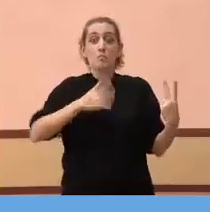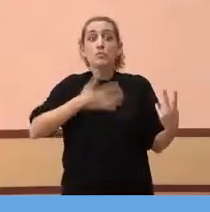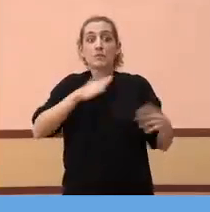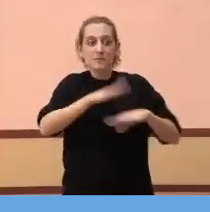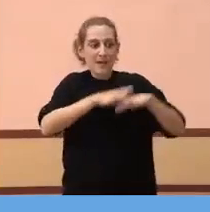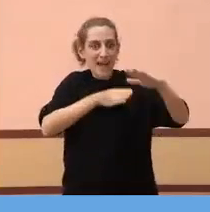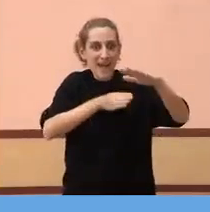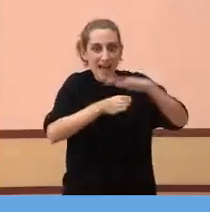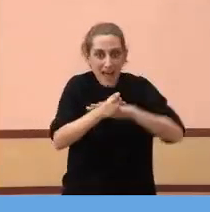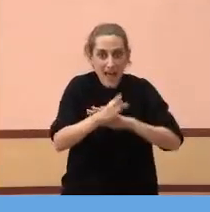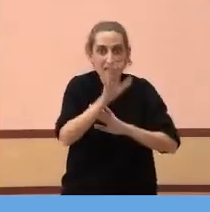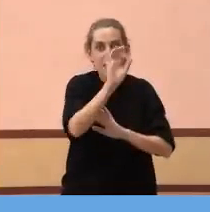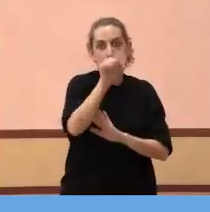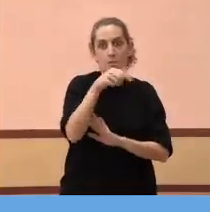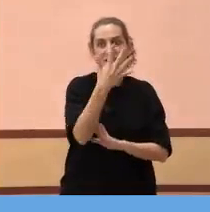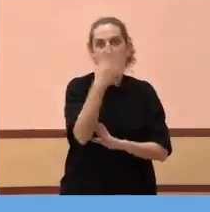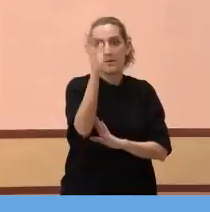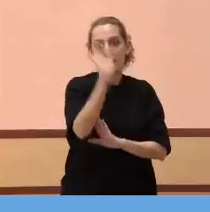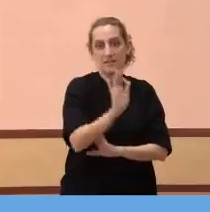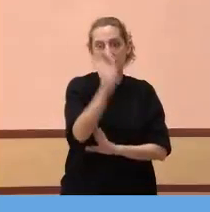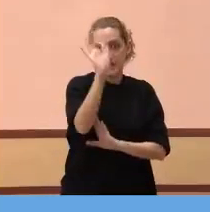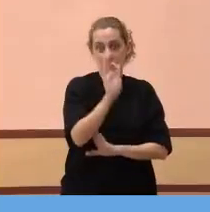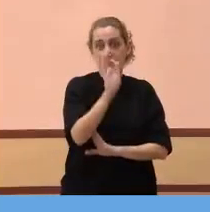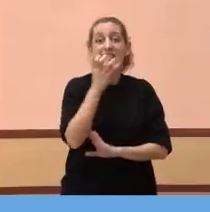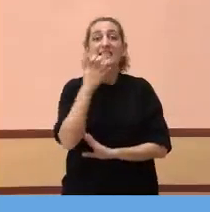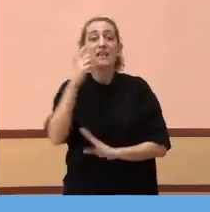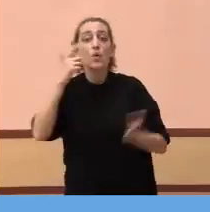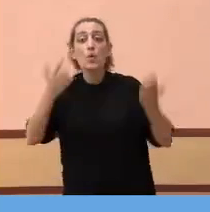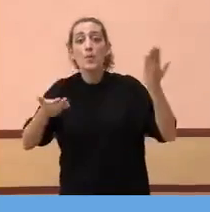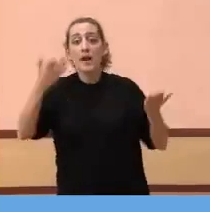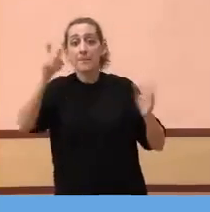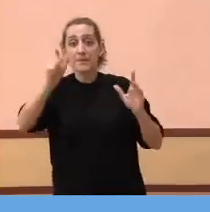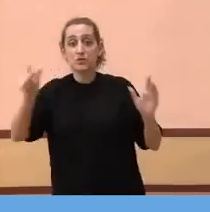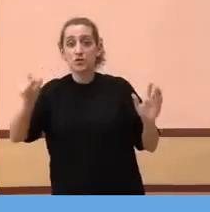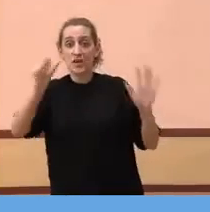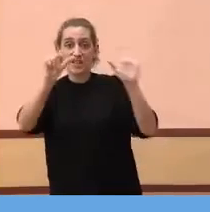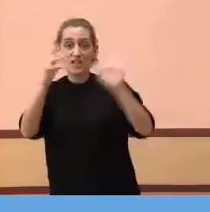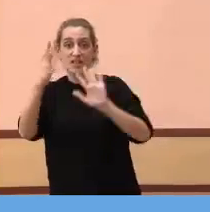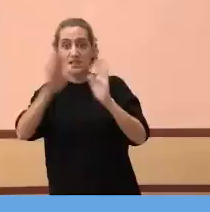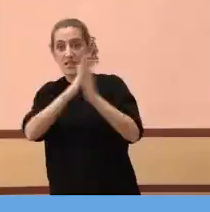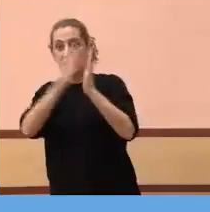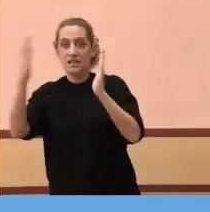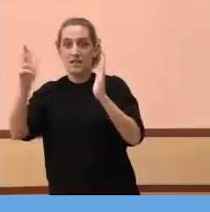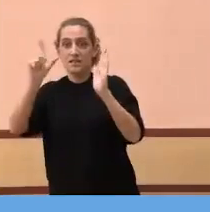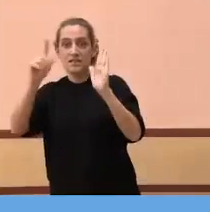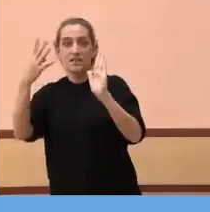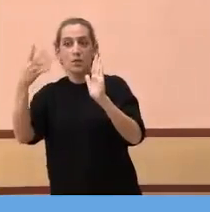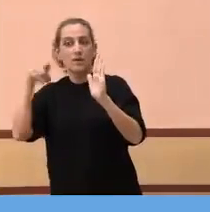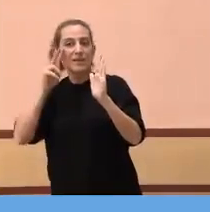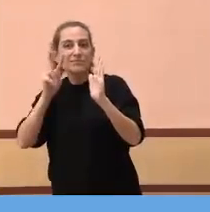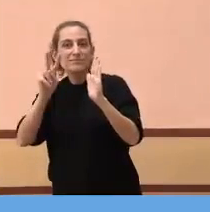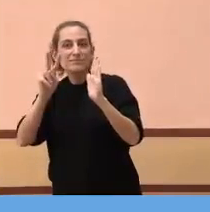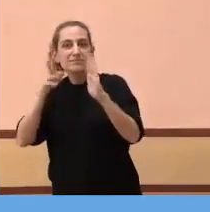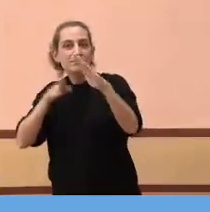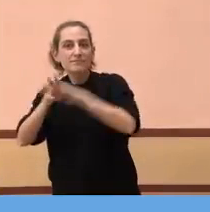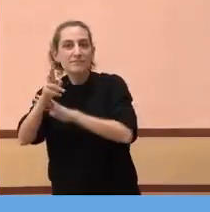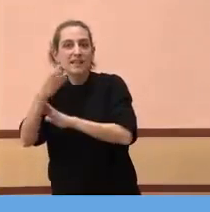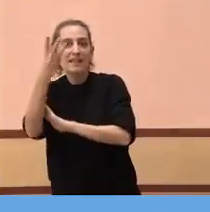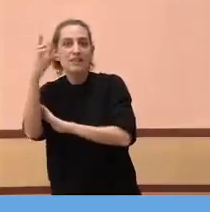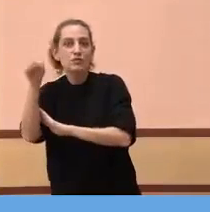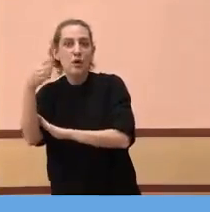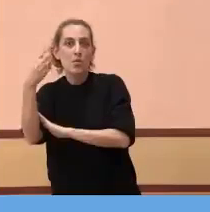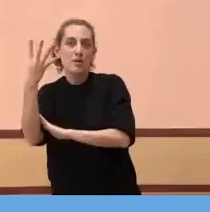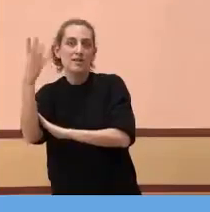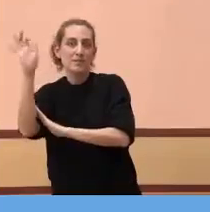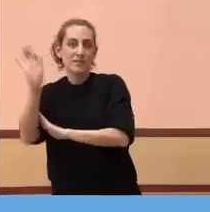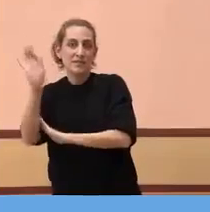i ho comparem amb una persona entre 55 i 64, que és de 3,4%. Això